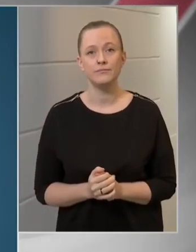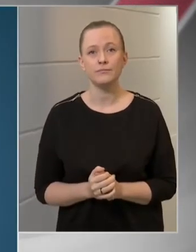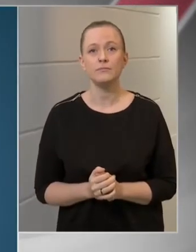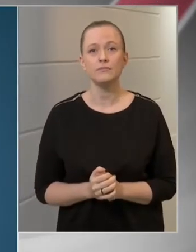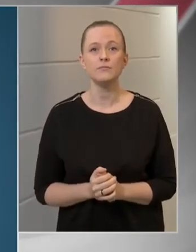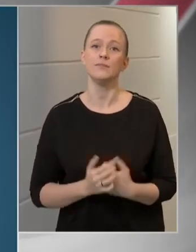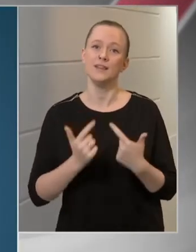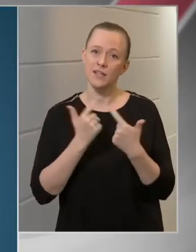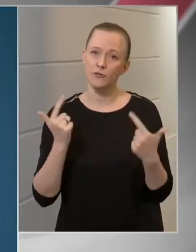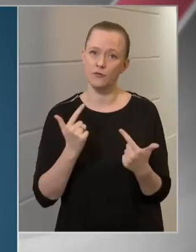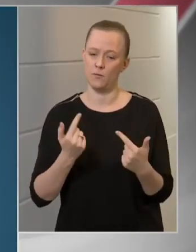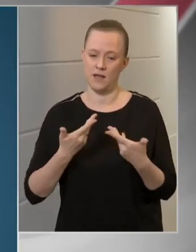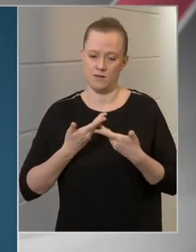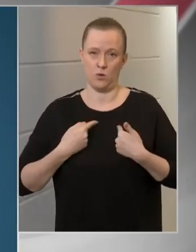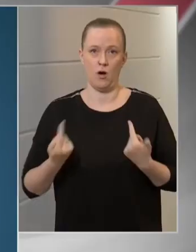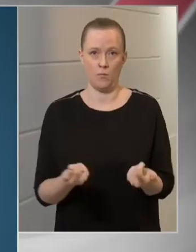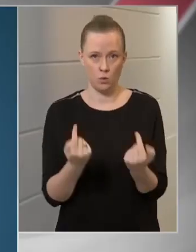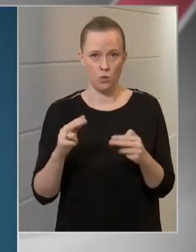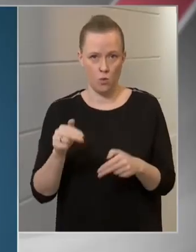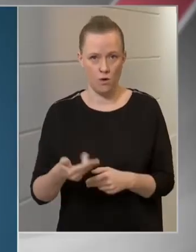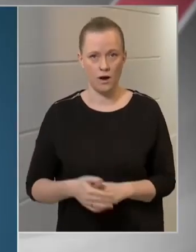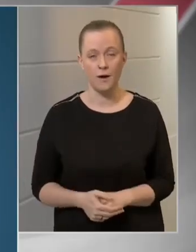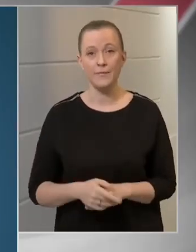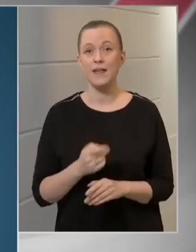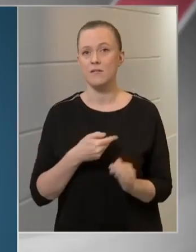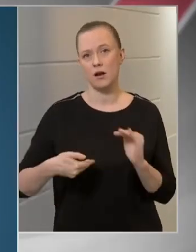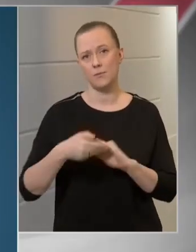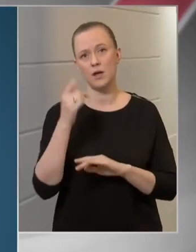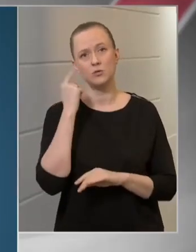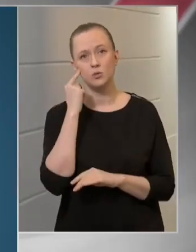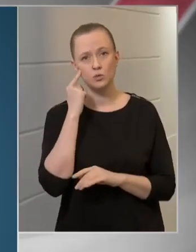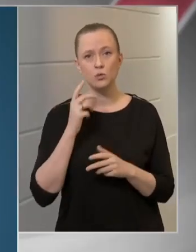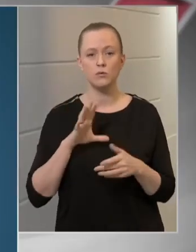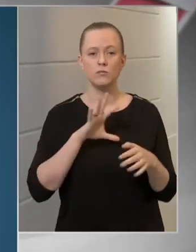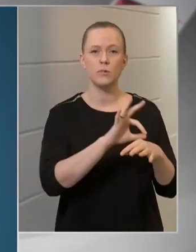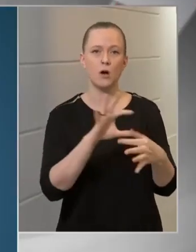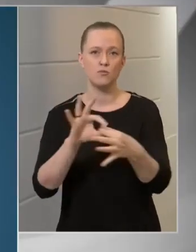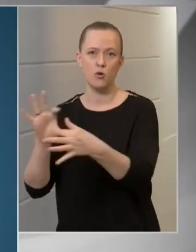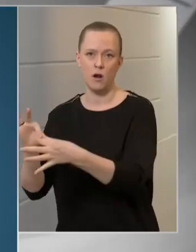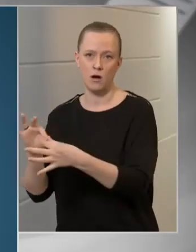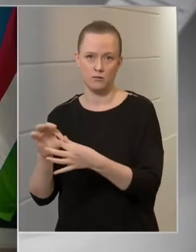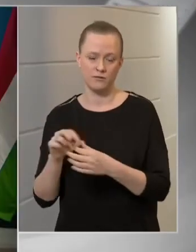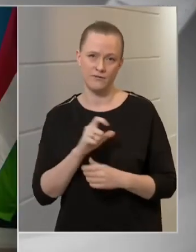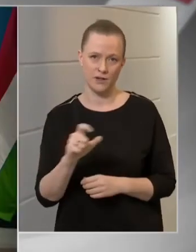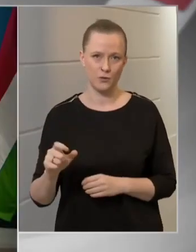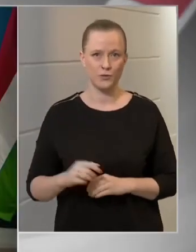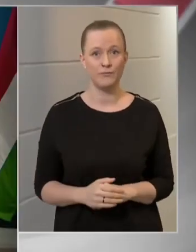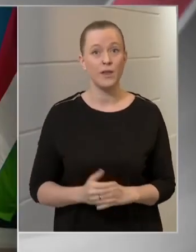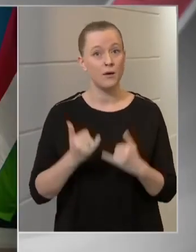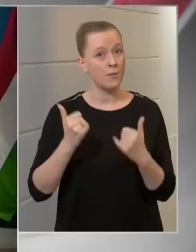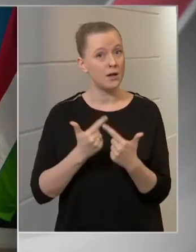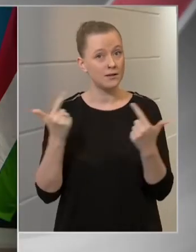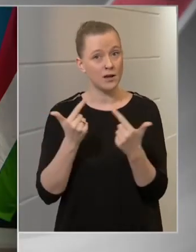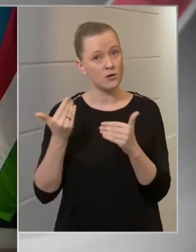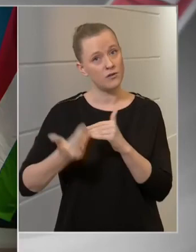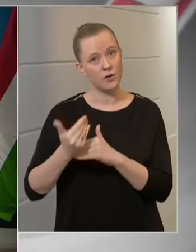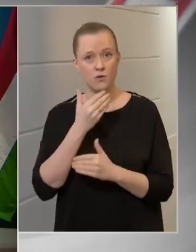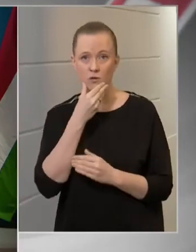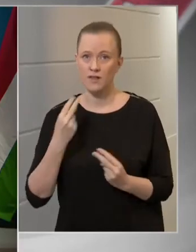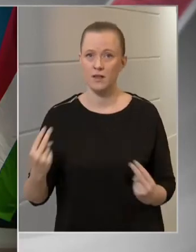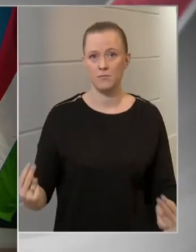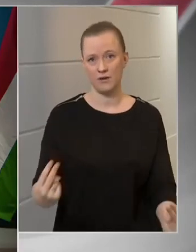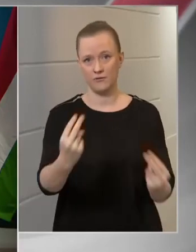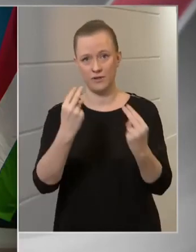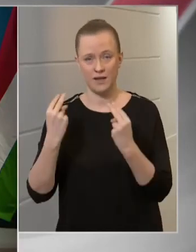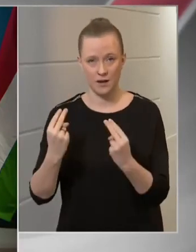arról információt kapjunk, és ezek alapján tudjuk majd felvenni velük a kapcsolatot. Mai tájékoztatónk végén köszönjük